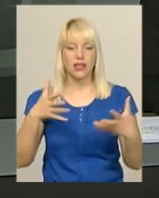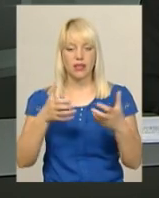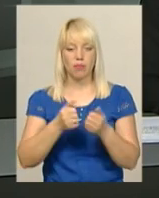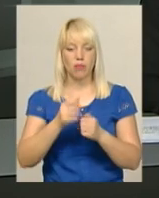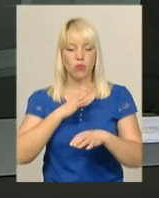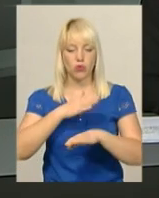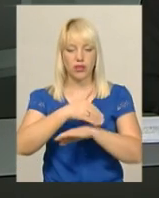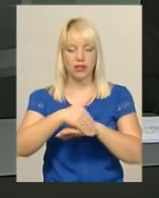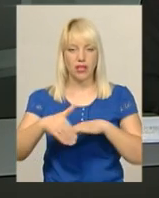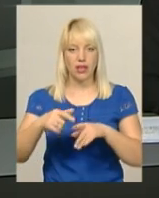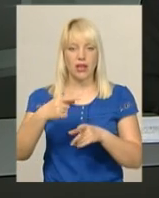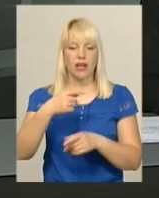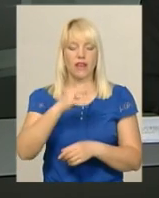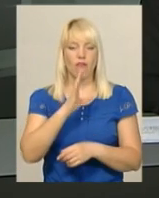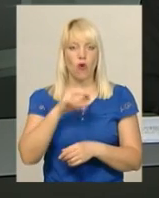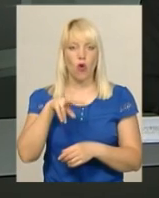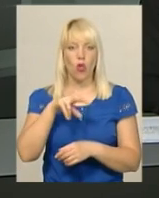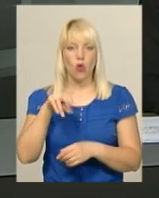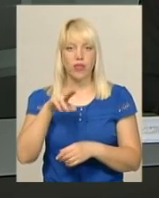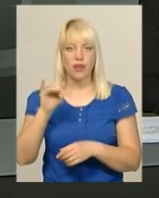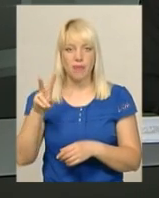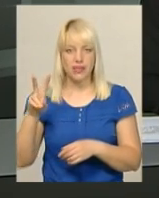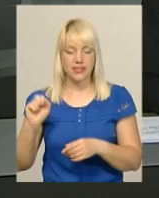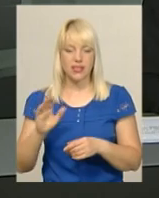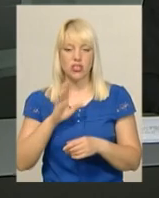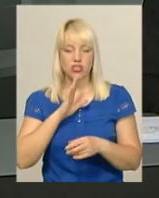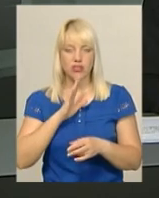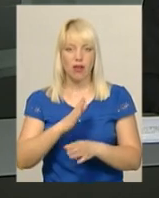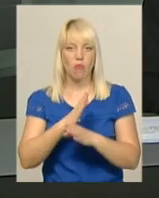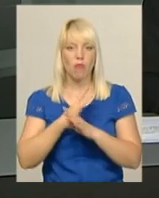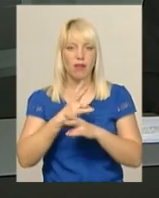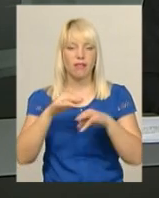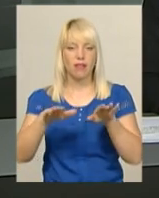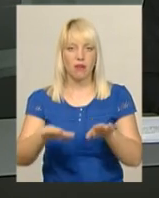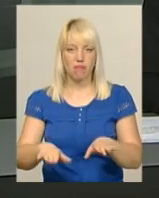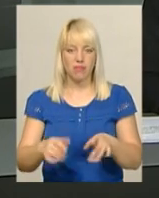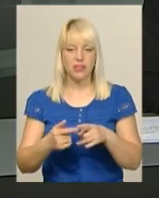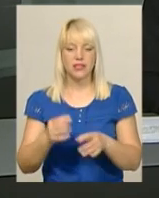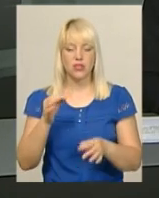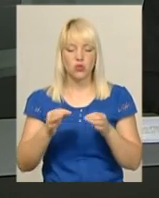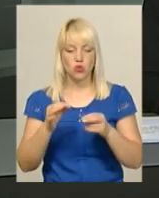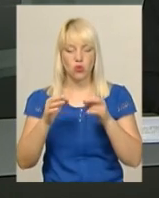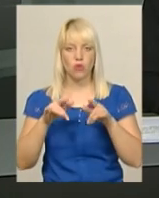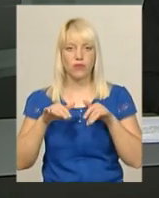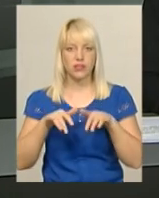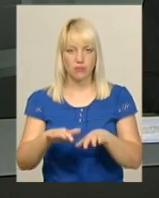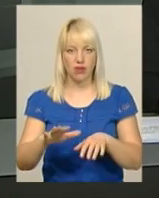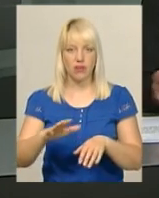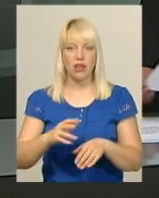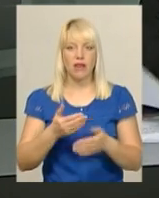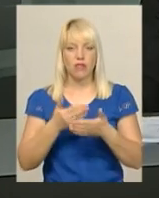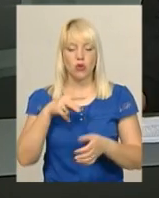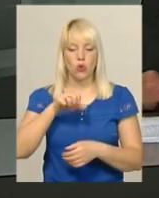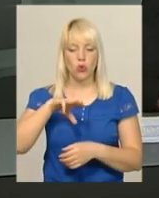Володимирської. Від отриманих травм жінка померла на місці. Судові засідання у цій справі тривають від лютого 2017 року.